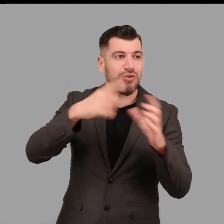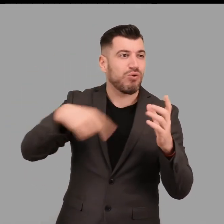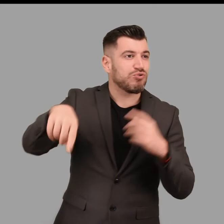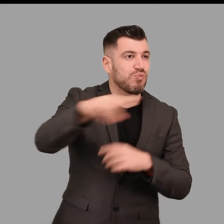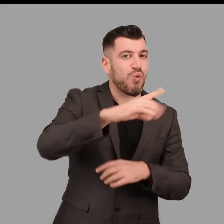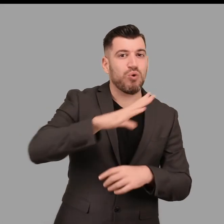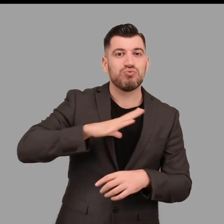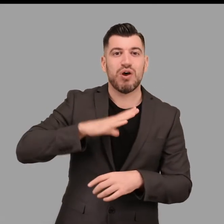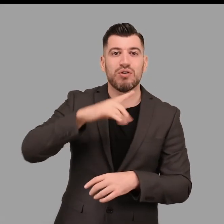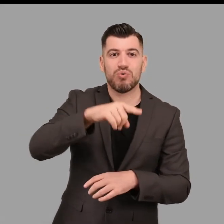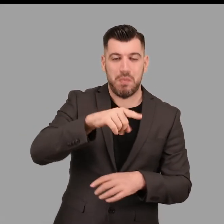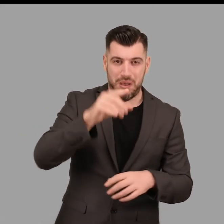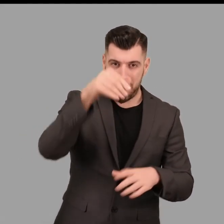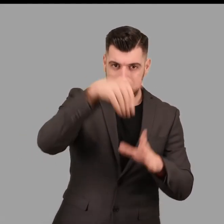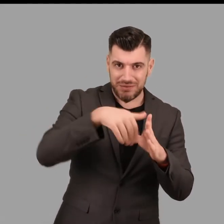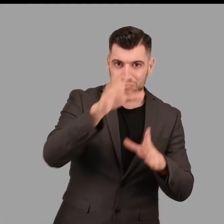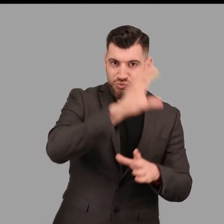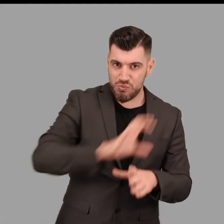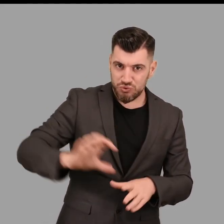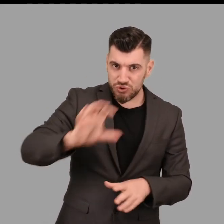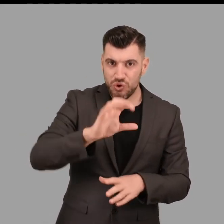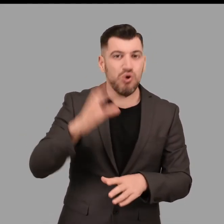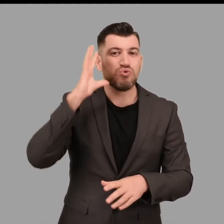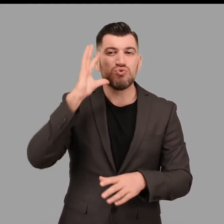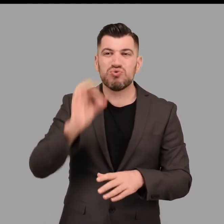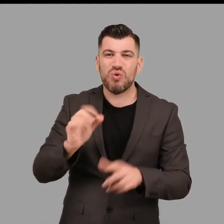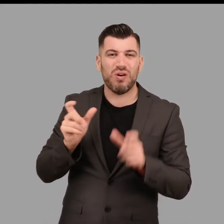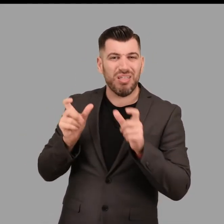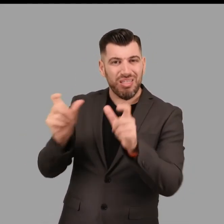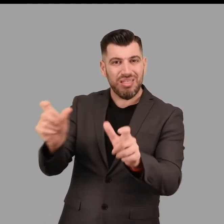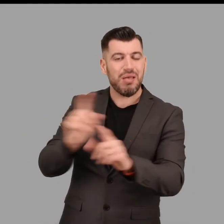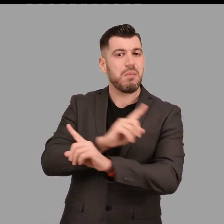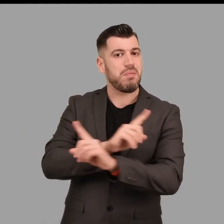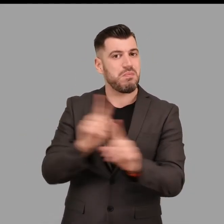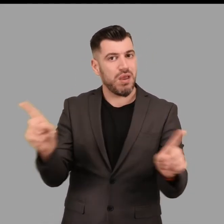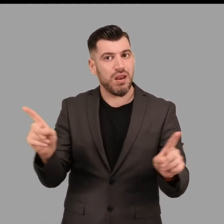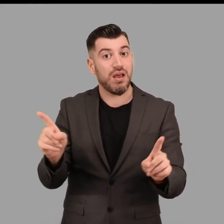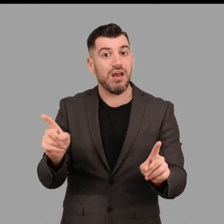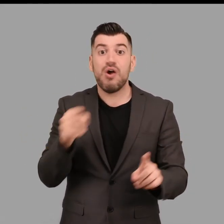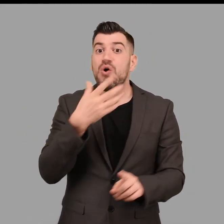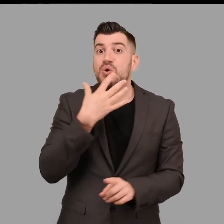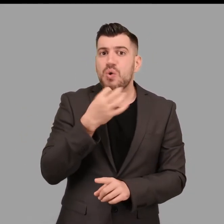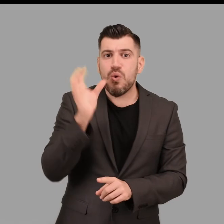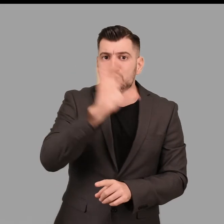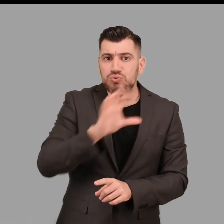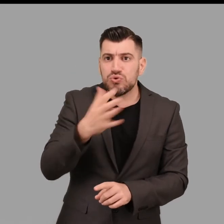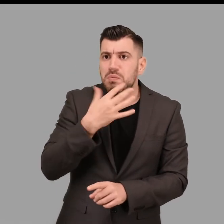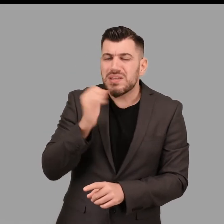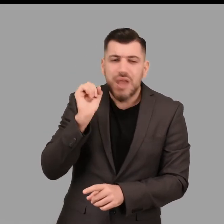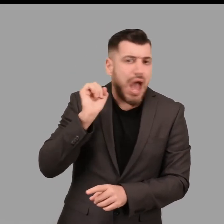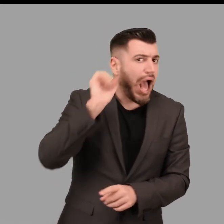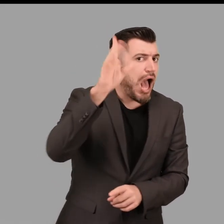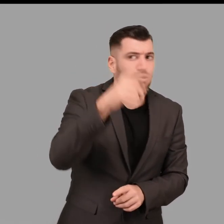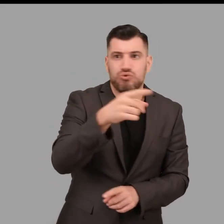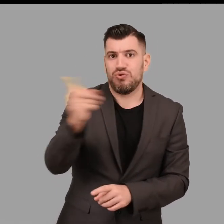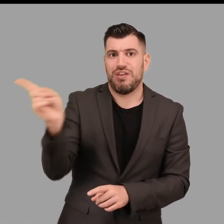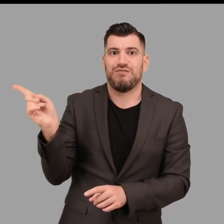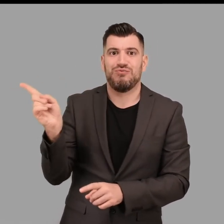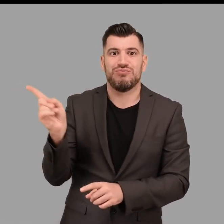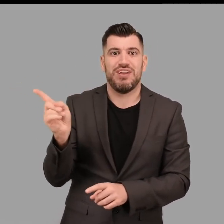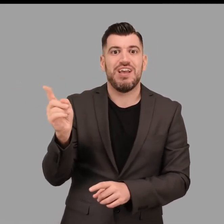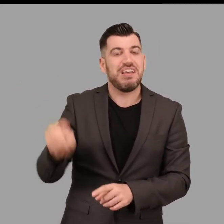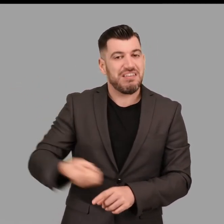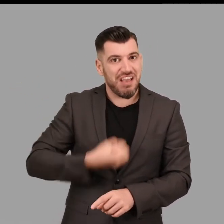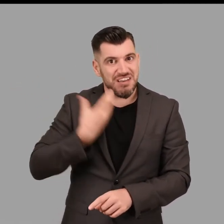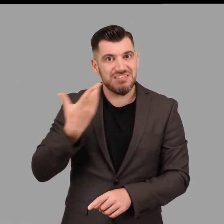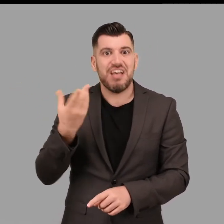και κυρίως ένιωσαν ευπρόσθετη Εξάλλου, βασικός μας στόχος ήταν να πετύχουμε την αλληλεπίδραση και επικοινωνία των ατόμων αυτών με τους ανθρώπους